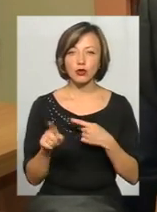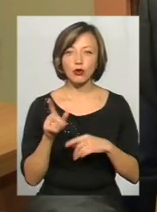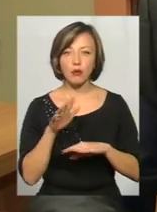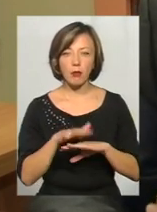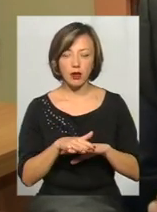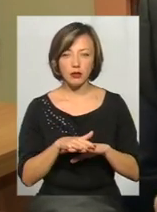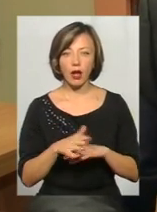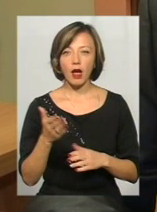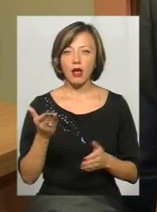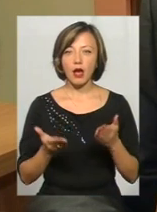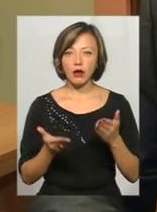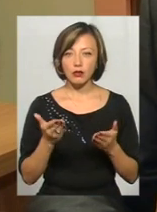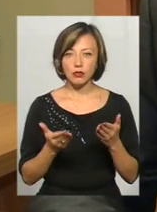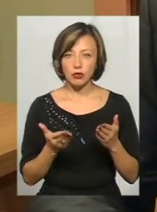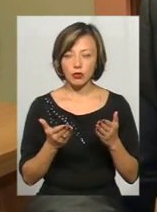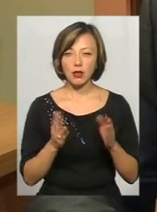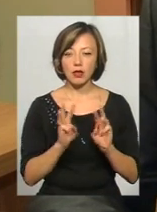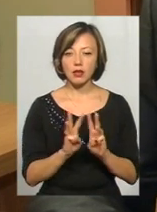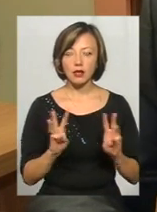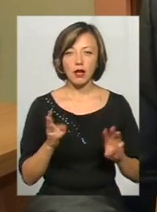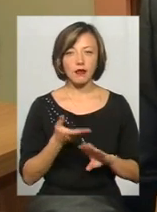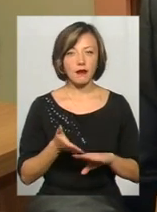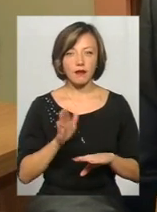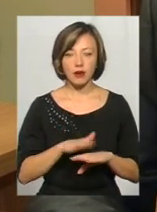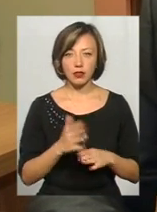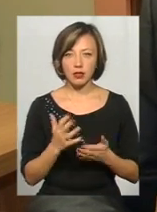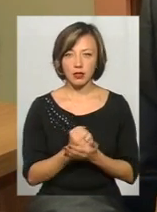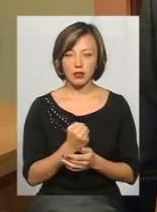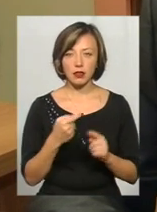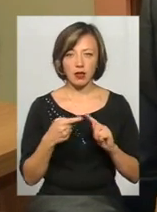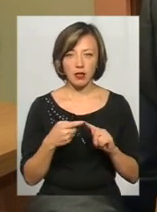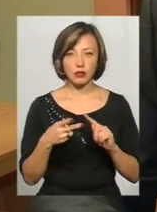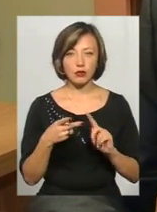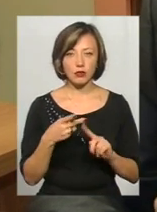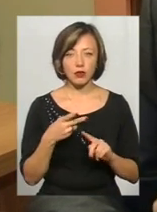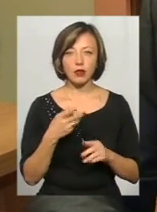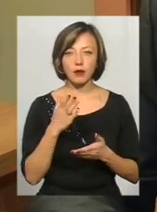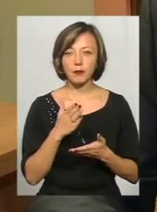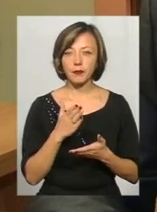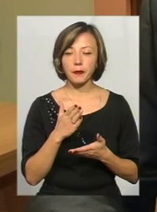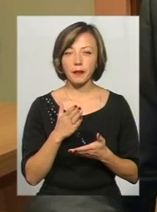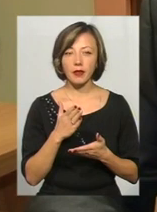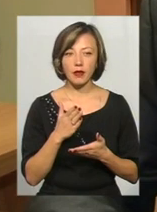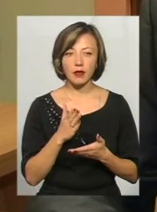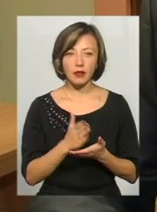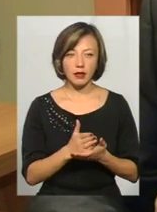Якщо, досить на сайті важко найти це раз, вони там є, питання немає, вони там є, але вони,